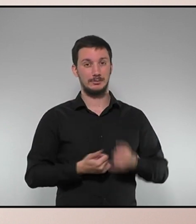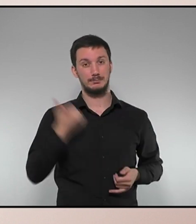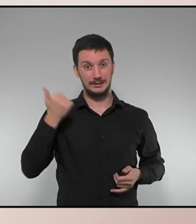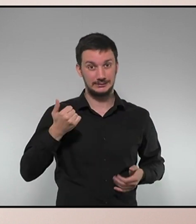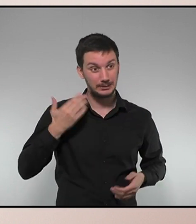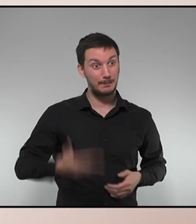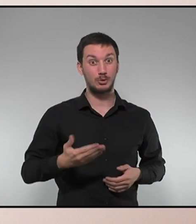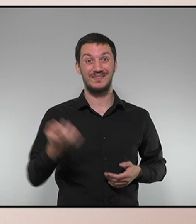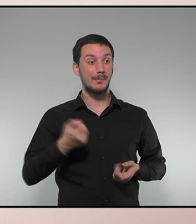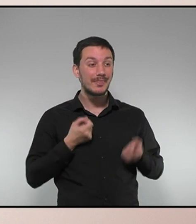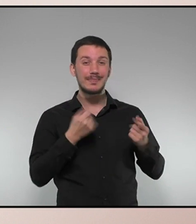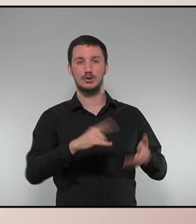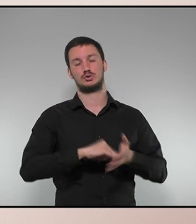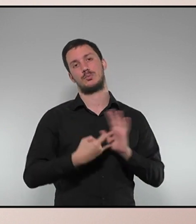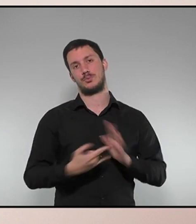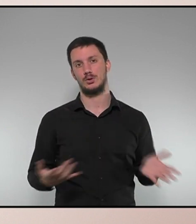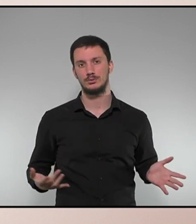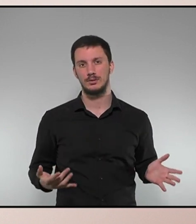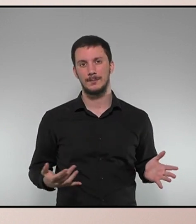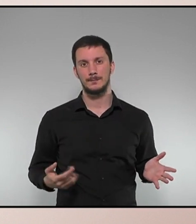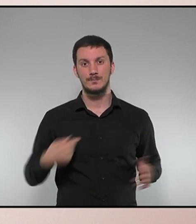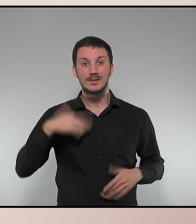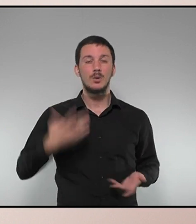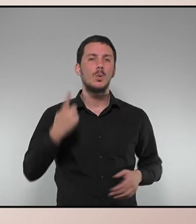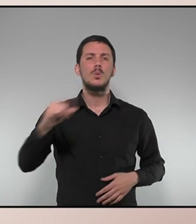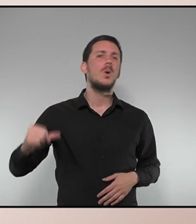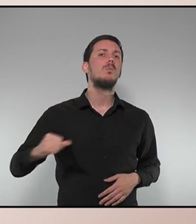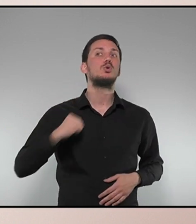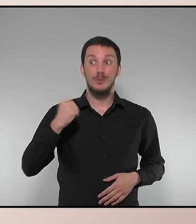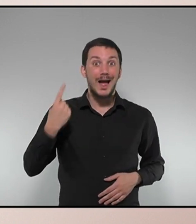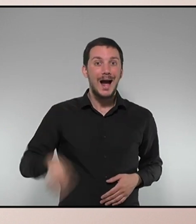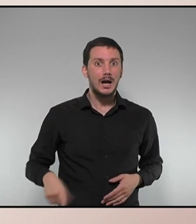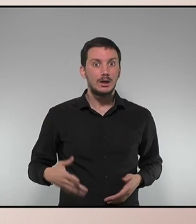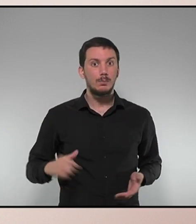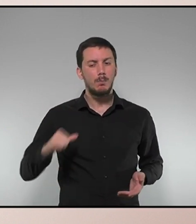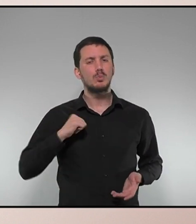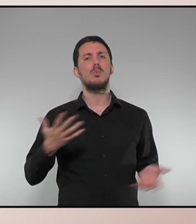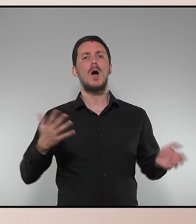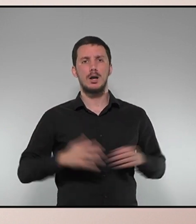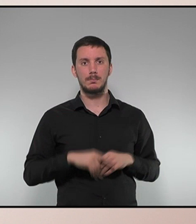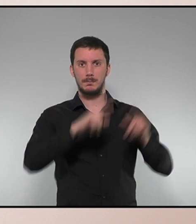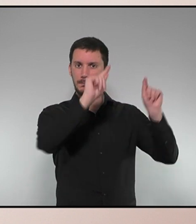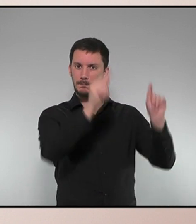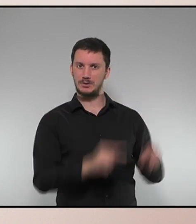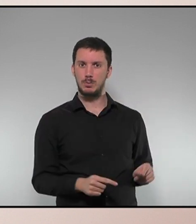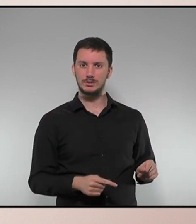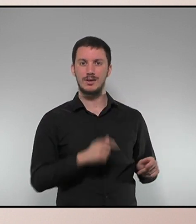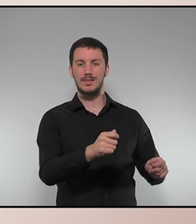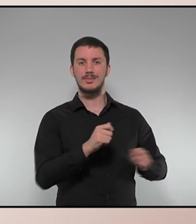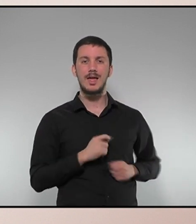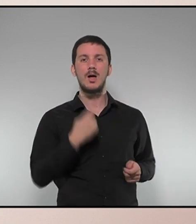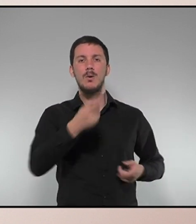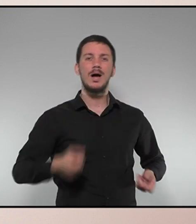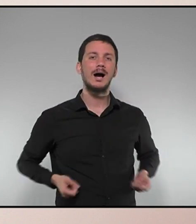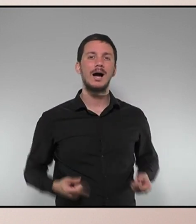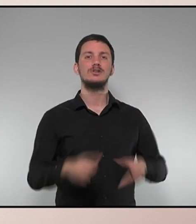donar resposta. I tenim unes oportunitats. I l'oportunitat és un pressupost que preveu un increment de despesa del 10